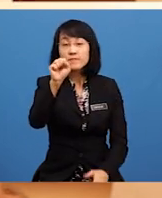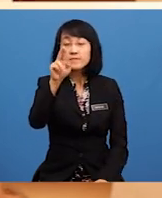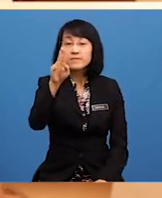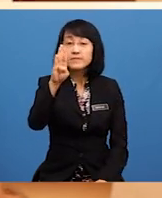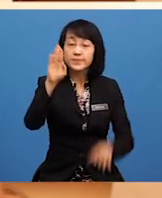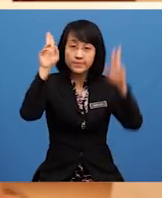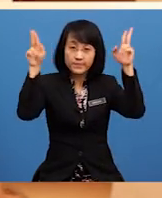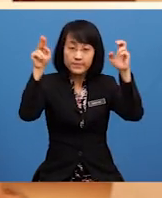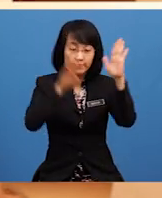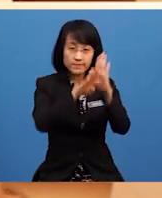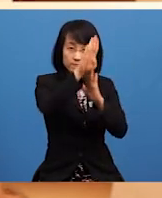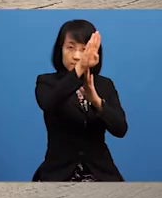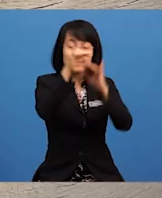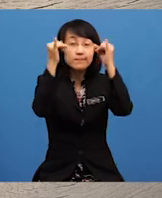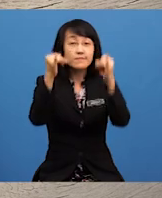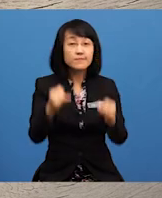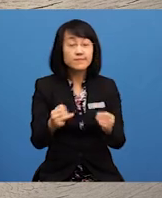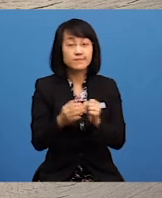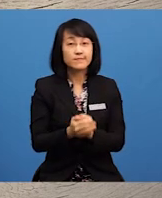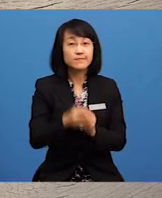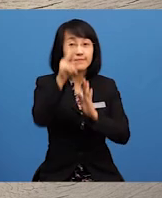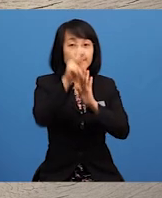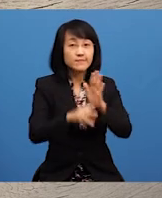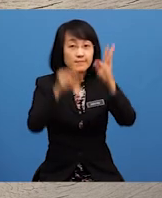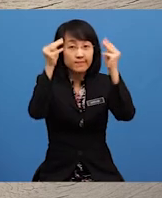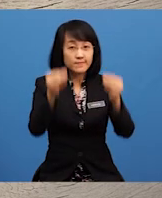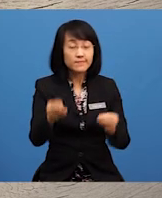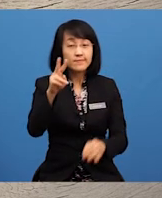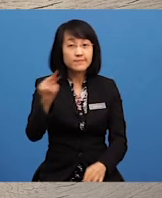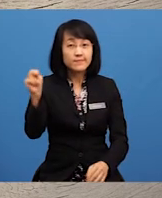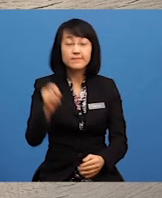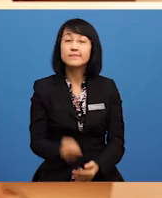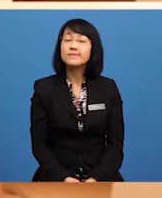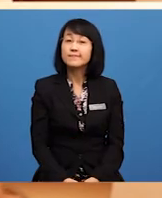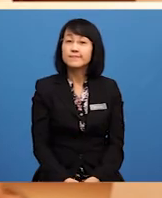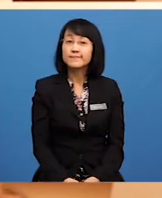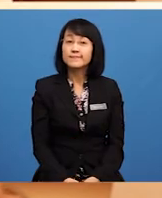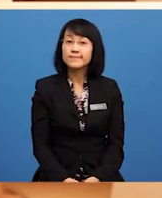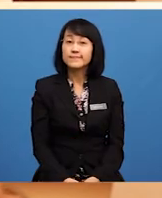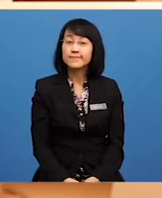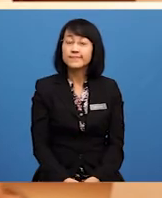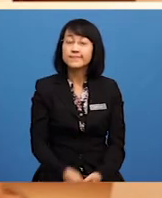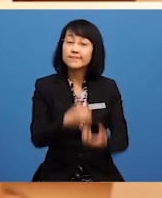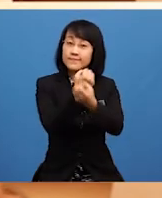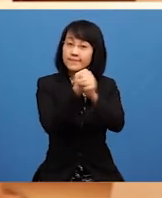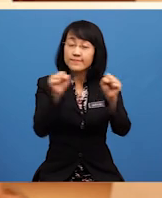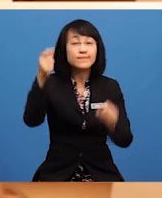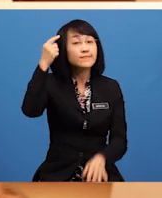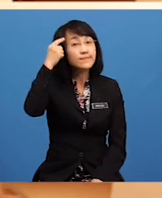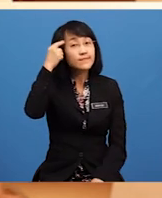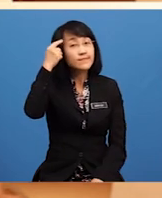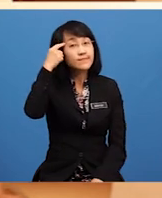insan iaitu kemanusiaan. Sebagai persediaan minda,